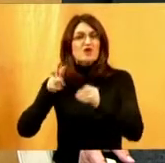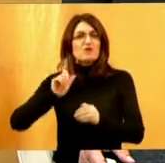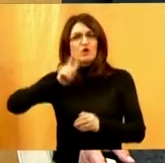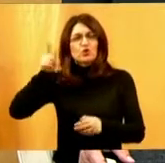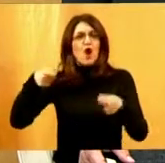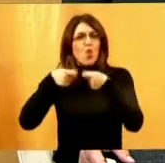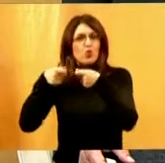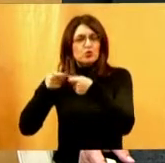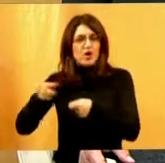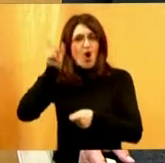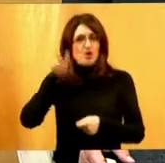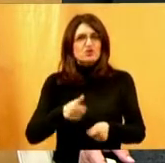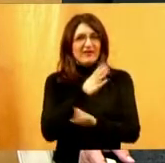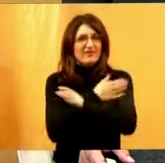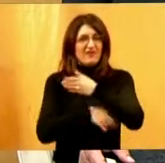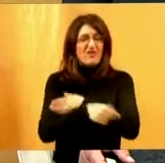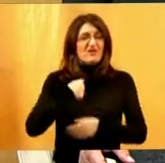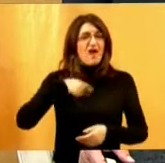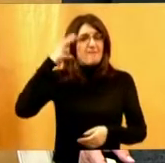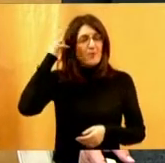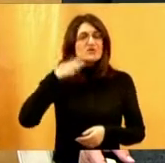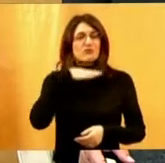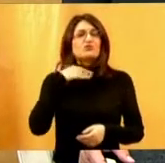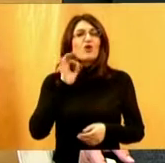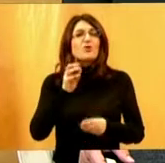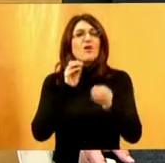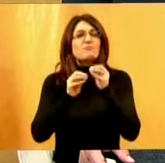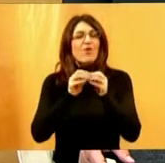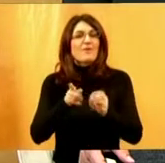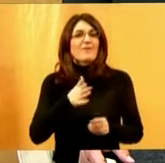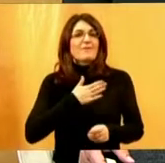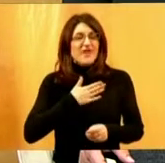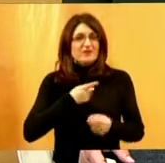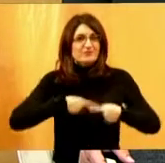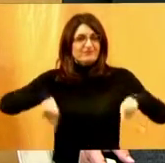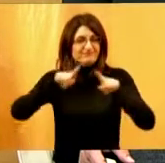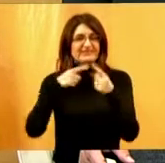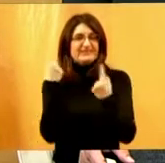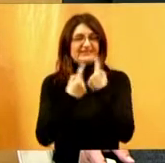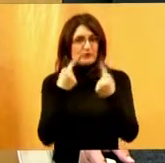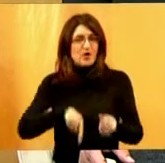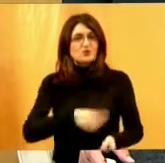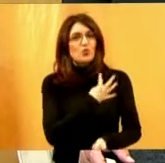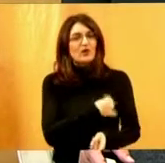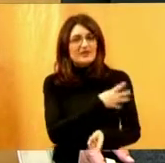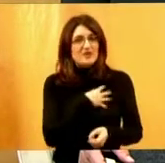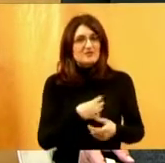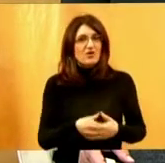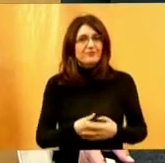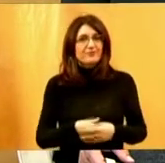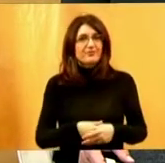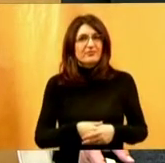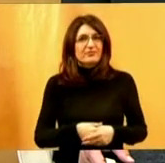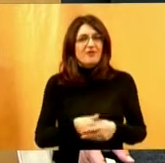invaliditetom, tako da poznajem dosta dobro našu sliku u Hrvatskoj.